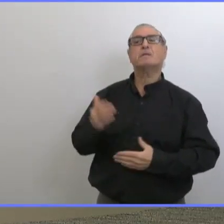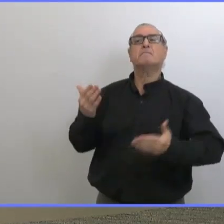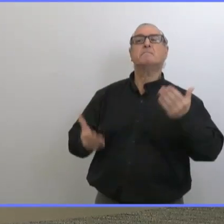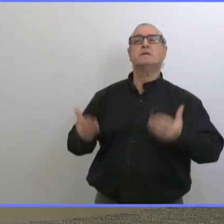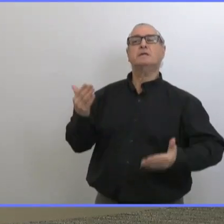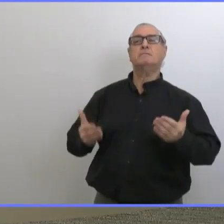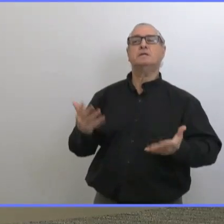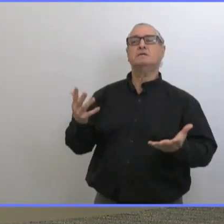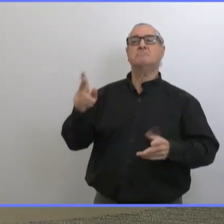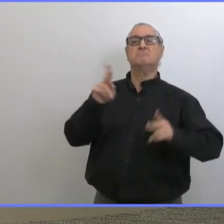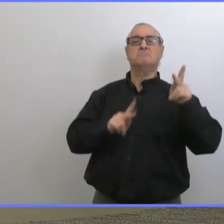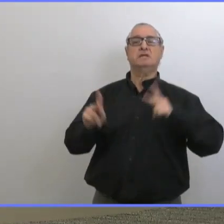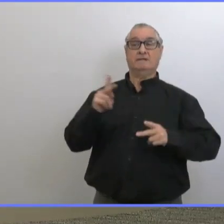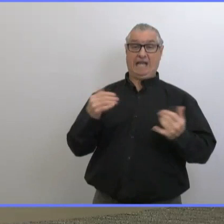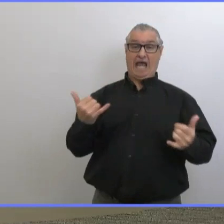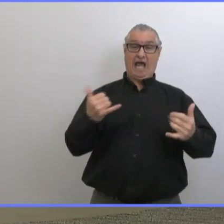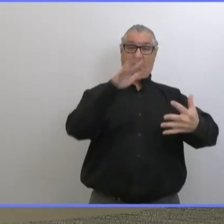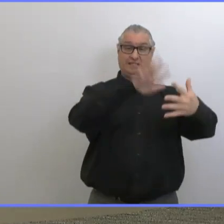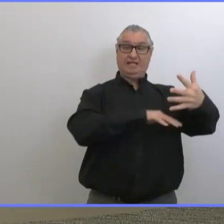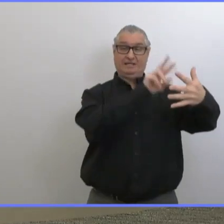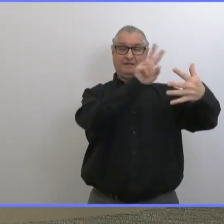par rapport à la population générale